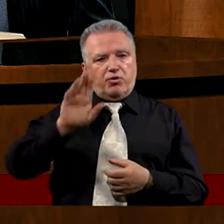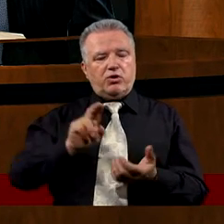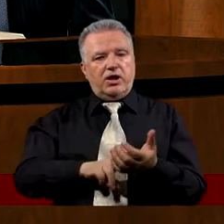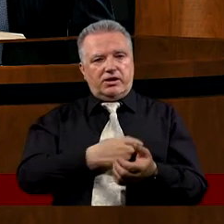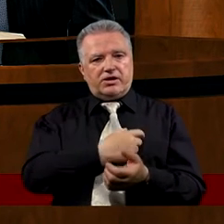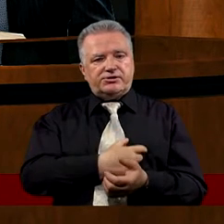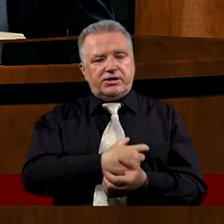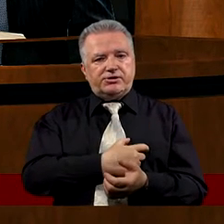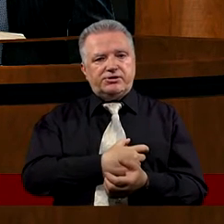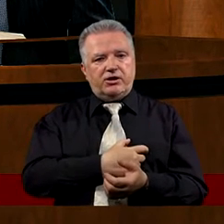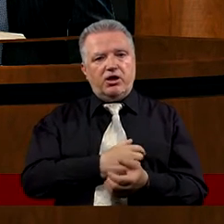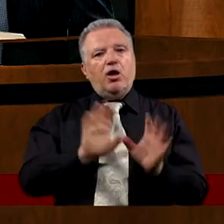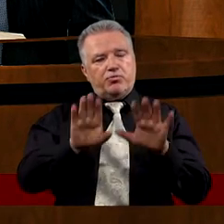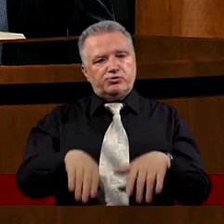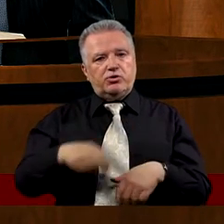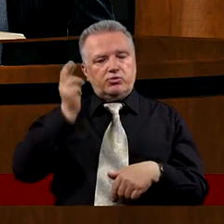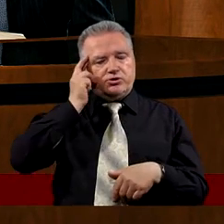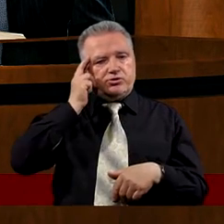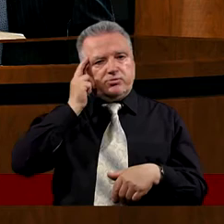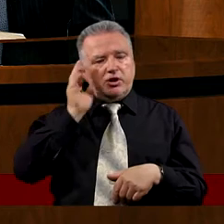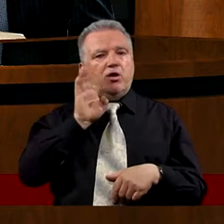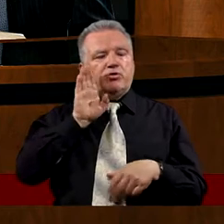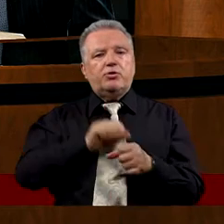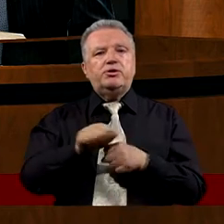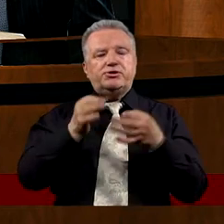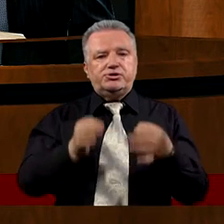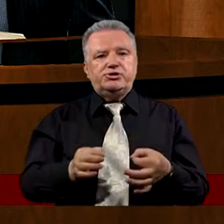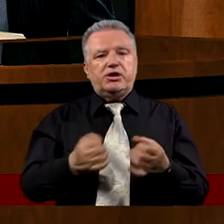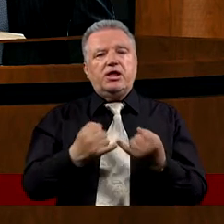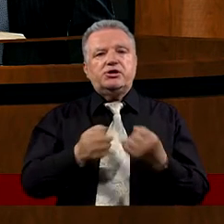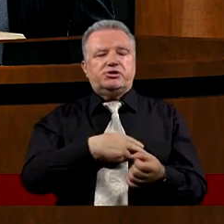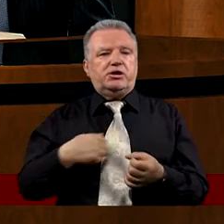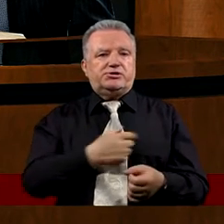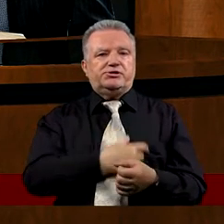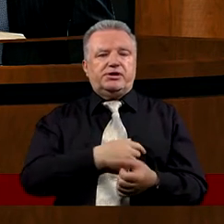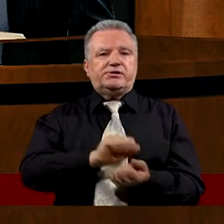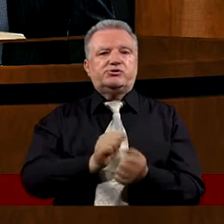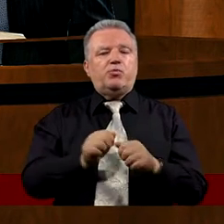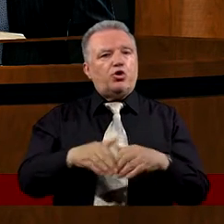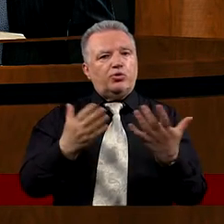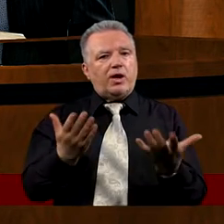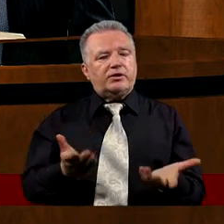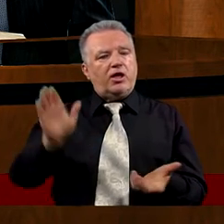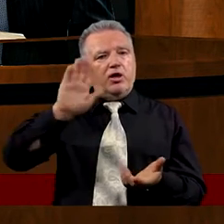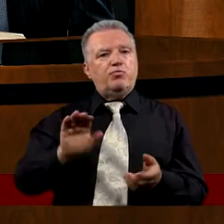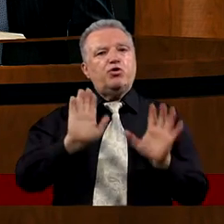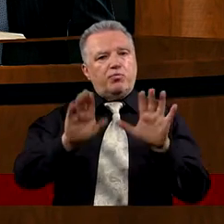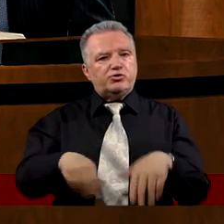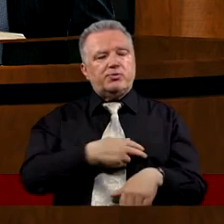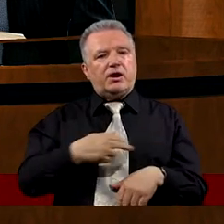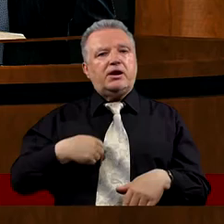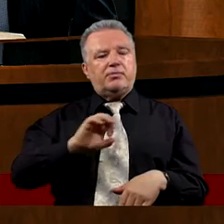Pozwoliło mu to zrozumieć Podobnie jest dzisiaj Jeżeli nasze serca są otwarte Bóg pozwala nam siebie